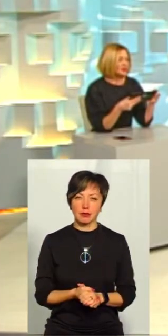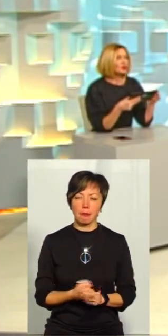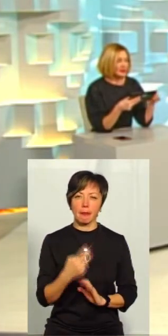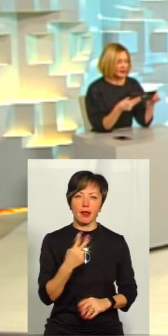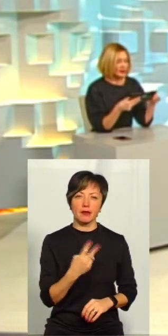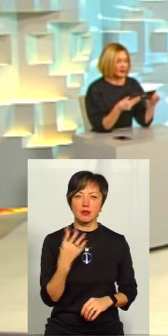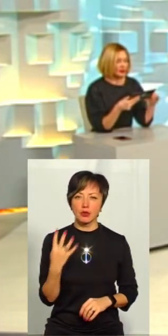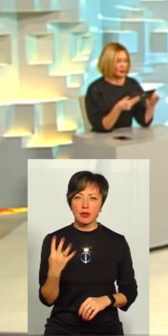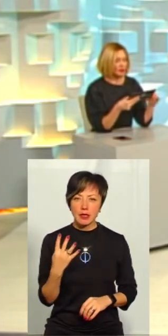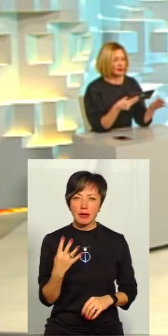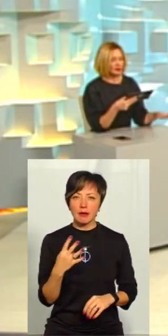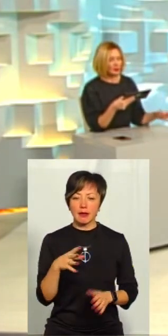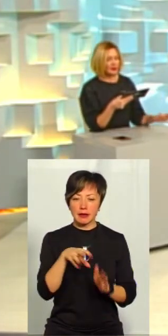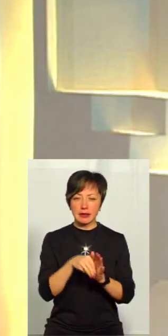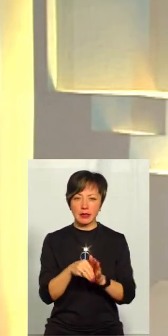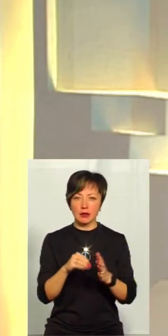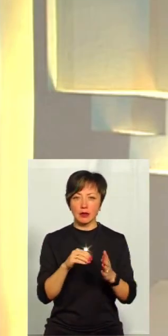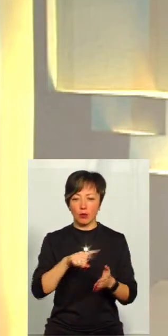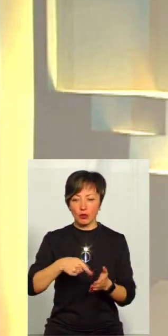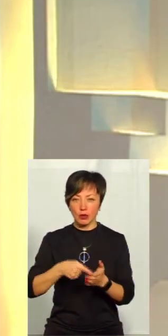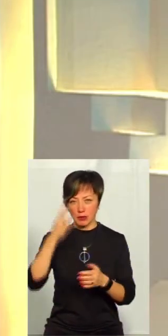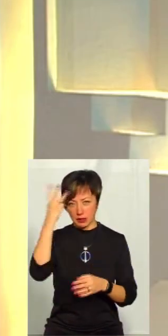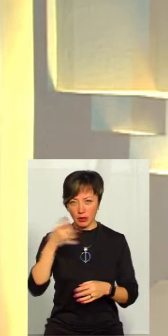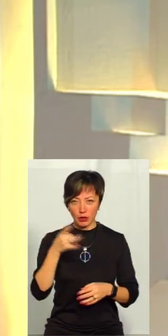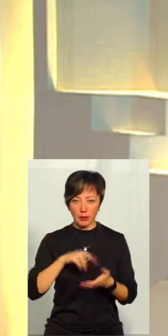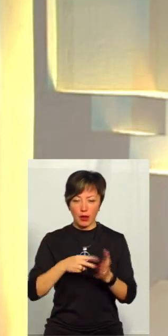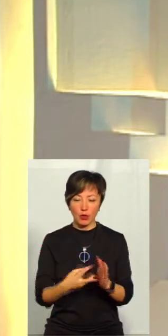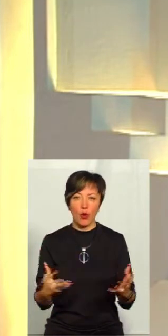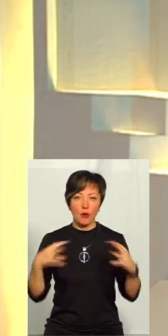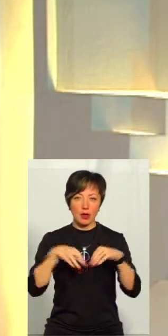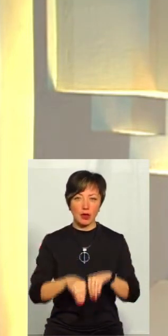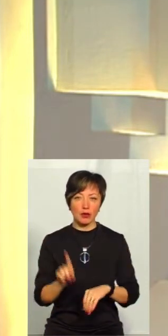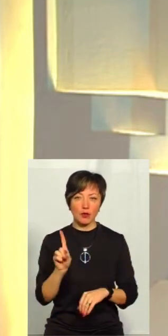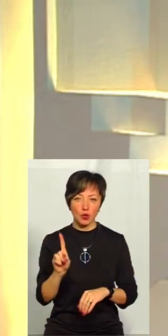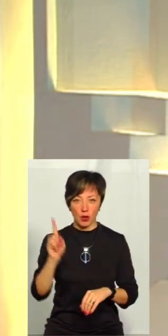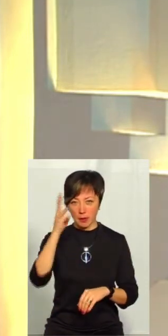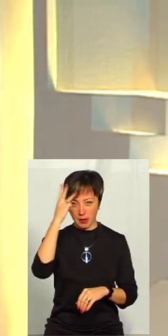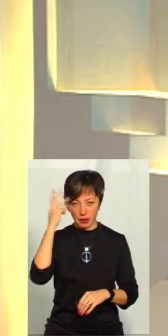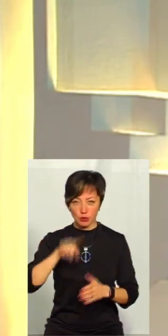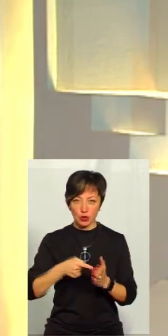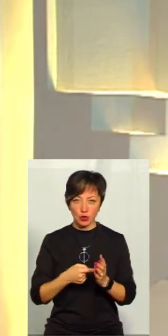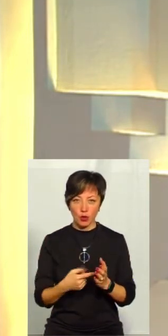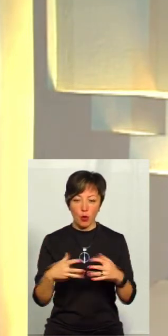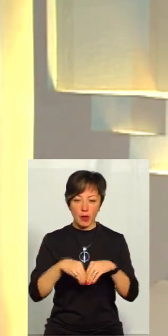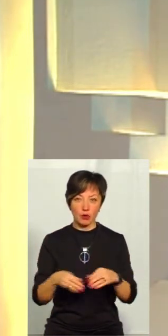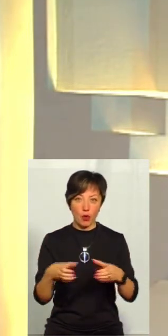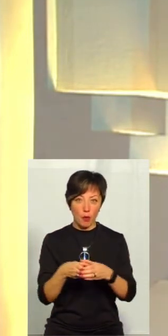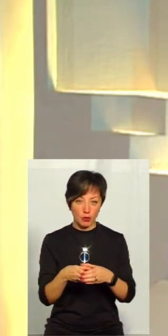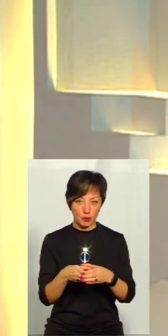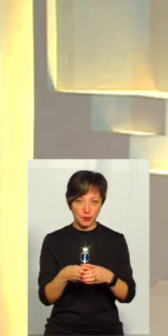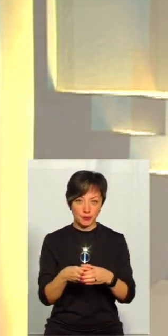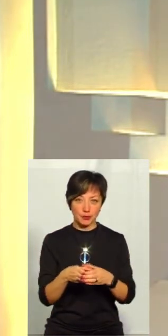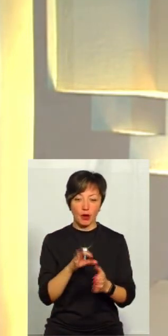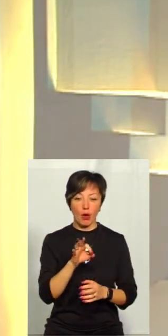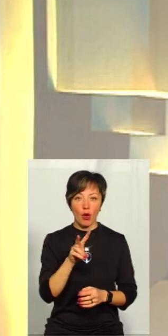24 населених пункти Хмельницького району планують об'єднати в одну Хмельницьку міську об'єднану громаду.